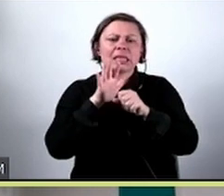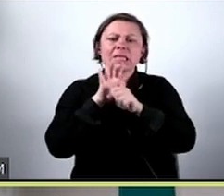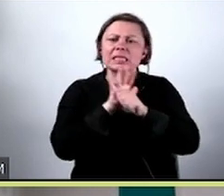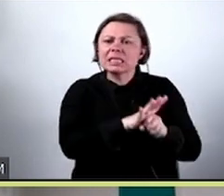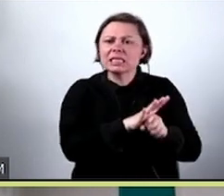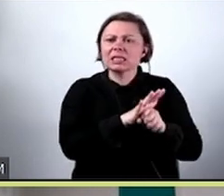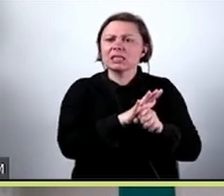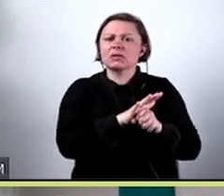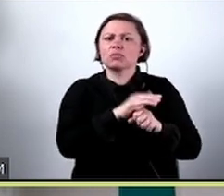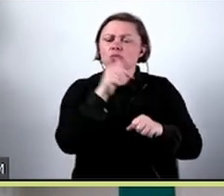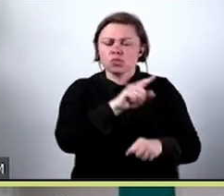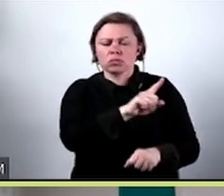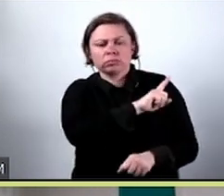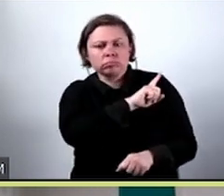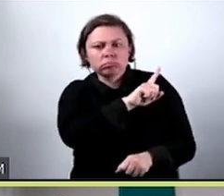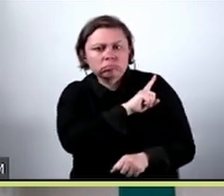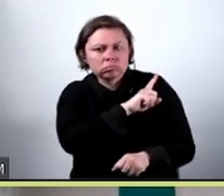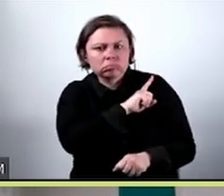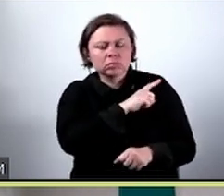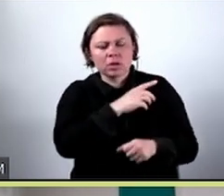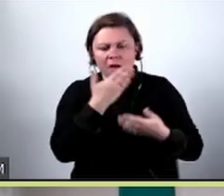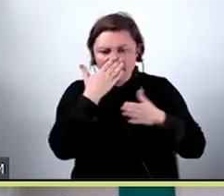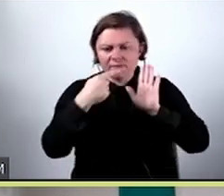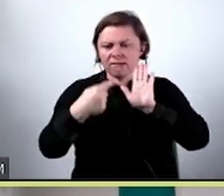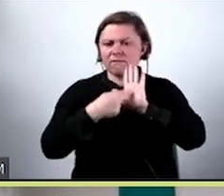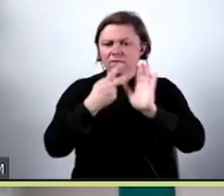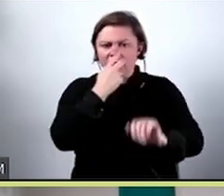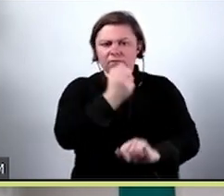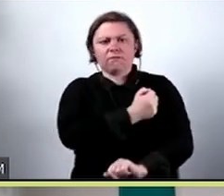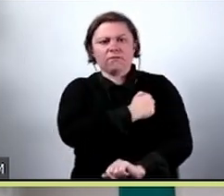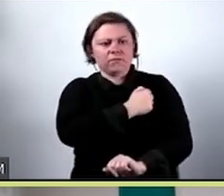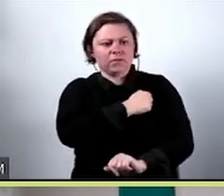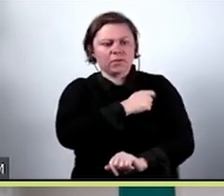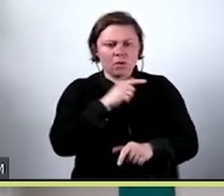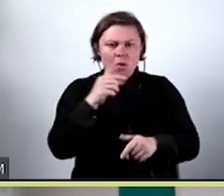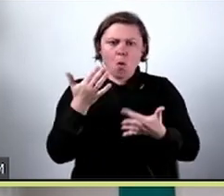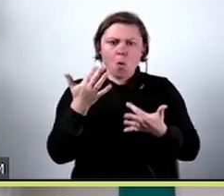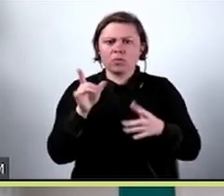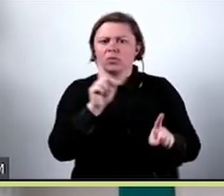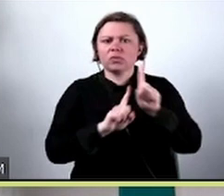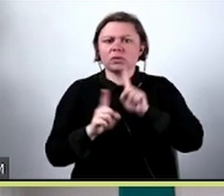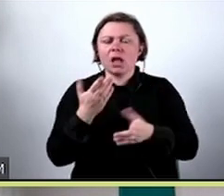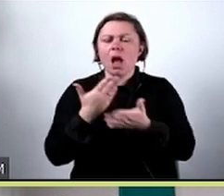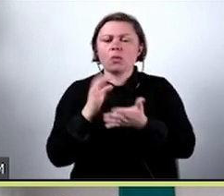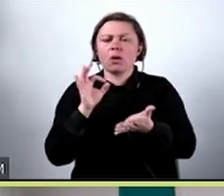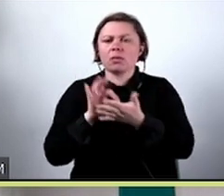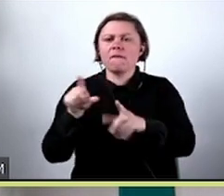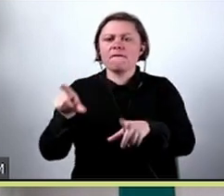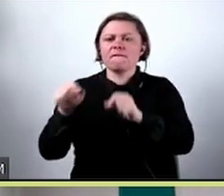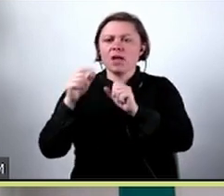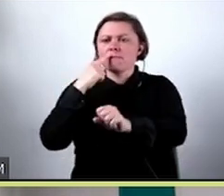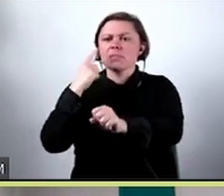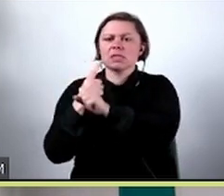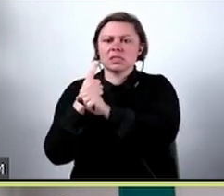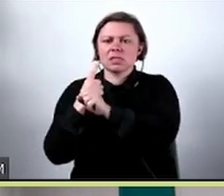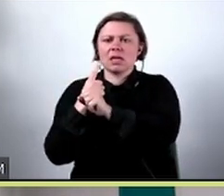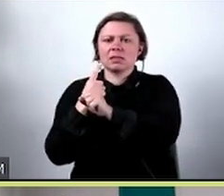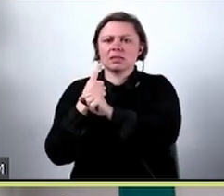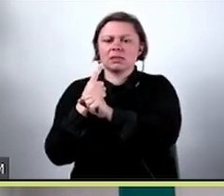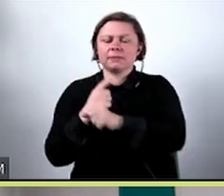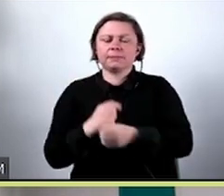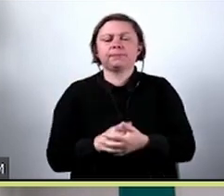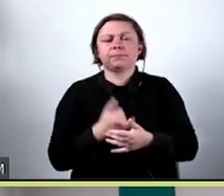muszą być zachowane i transparentność daje nam możliwość wytłumaczenia się z danej decyzji. Szczególnie na przykład przy